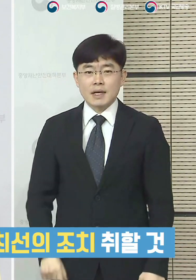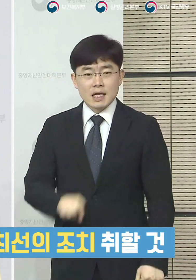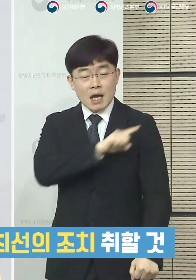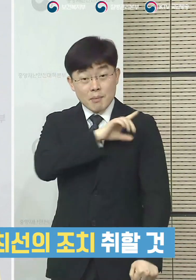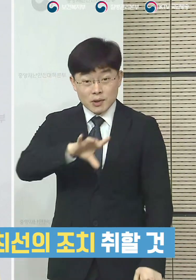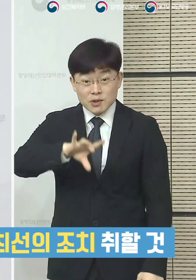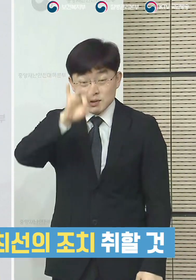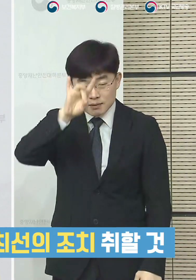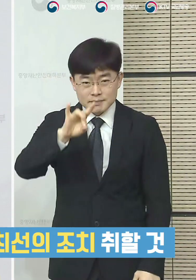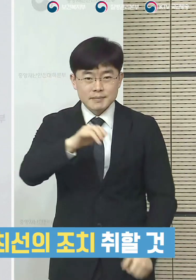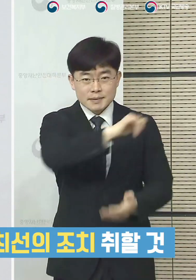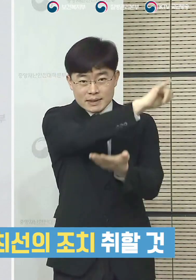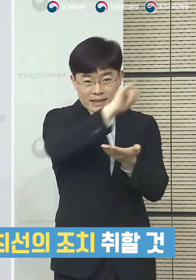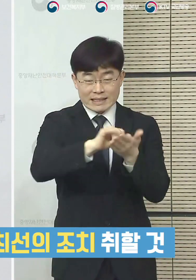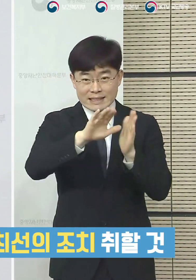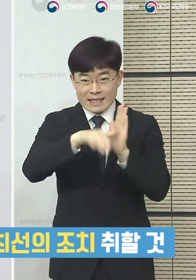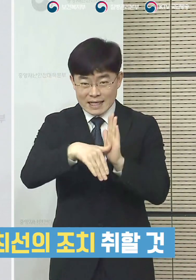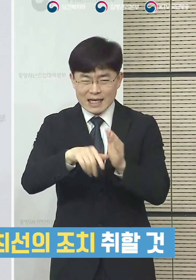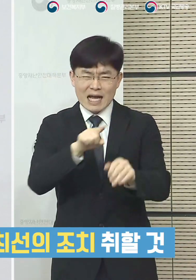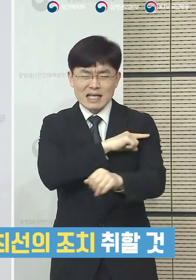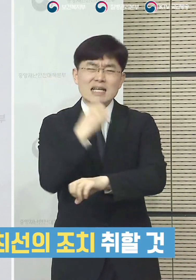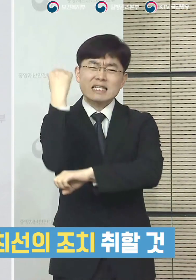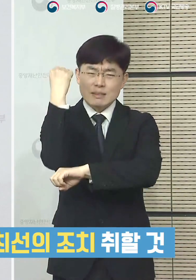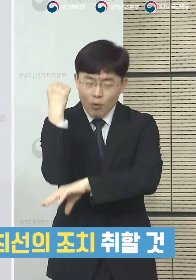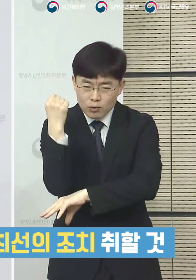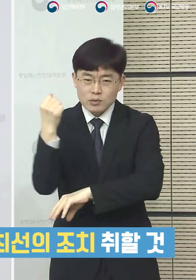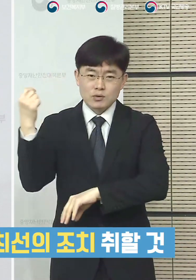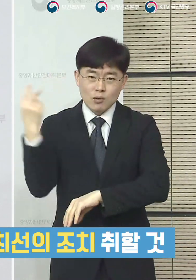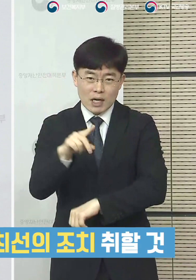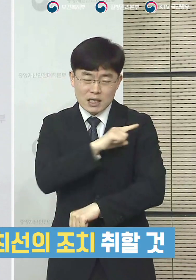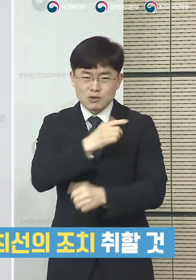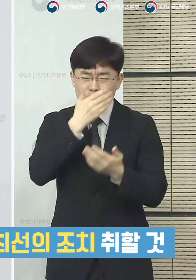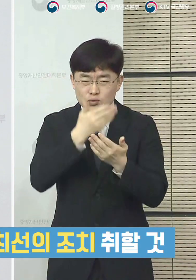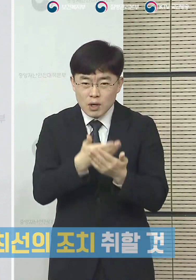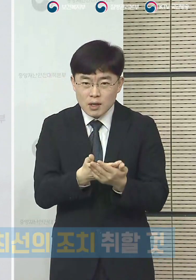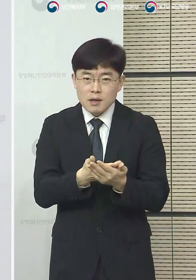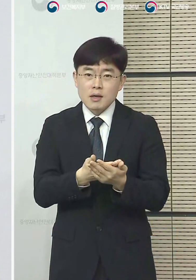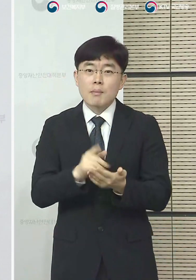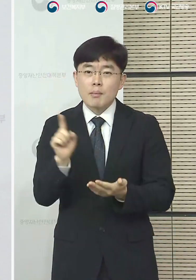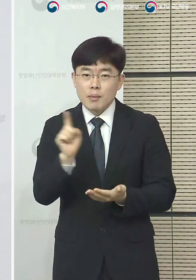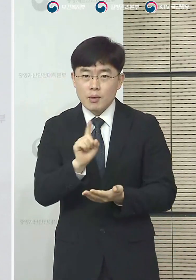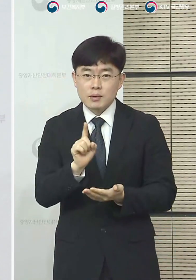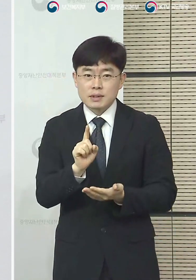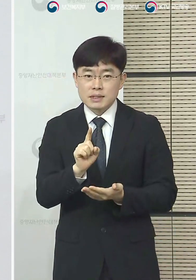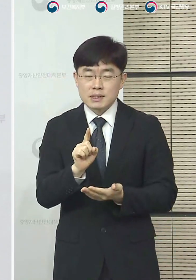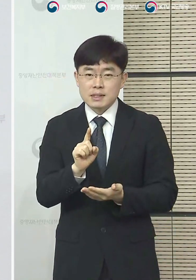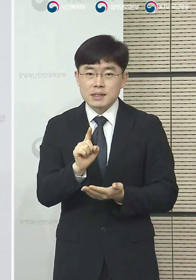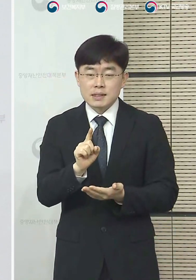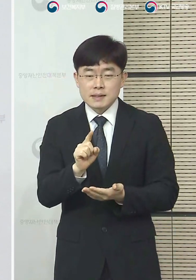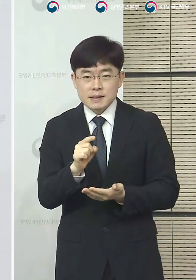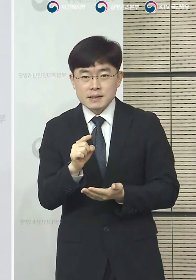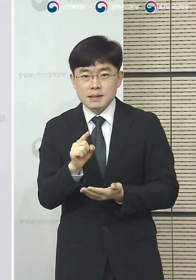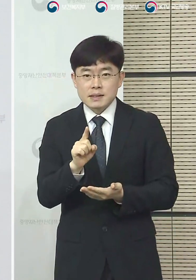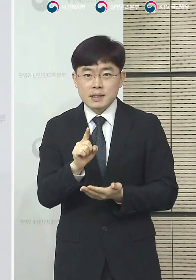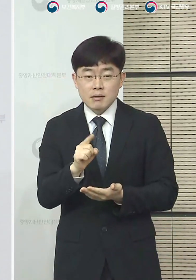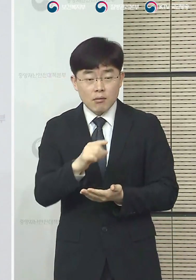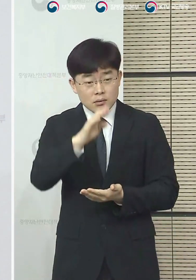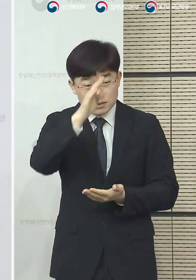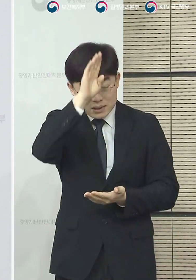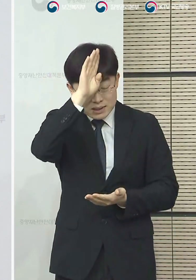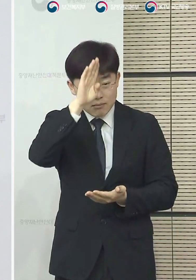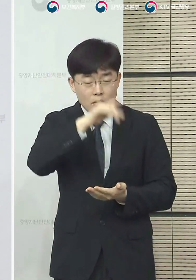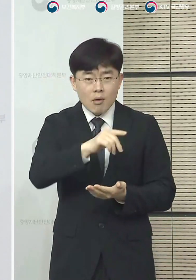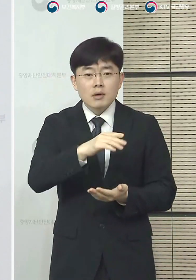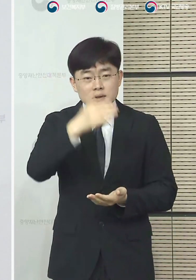상정할 수 있는 가장 최선의 조치들을 취하고자 합니다. 가장 기본적인 것들이 증상이